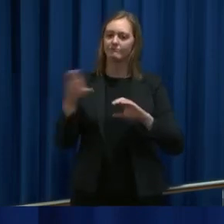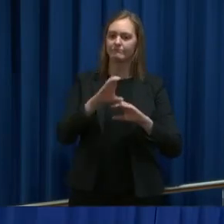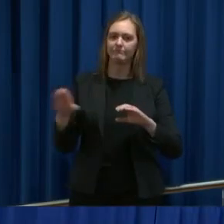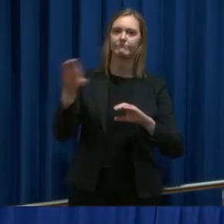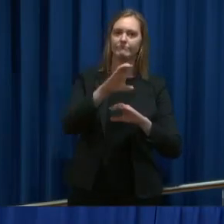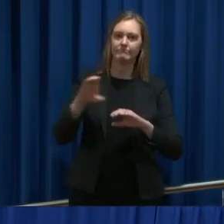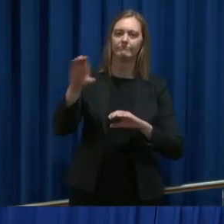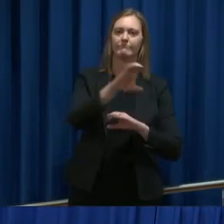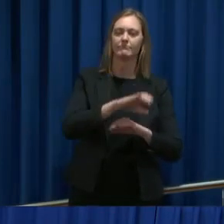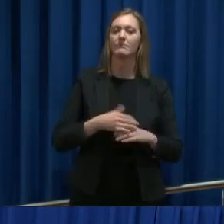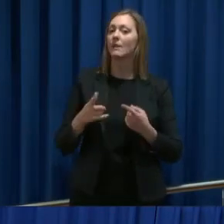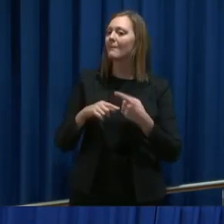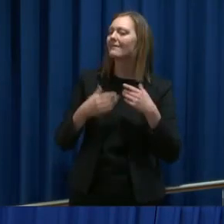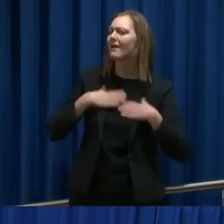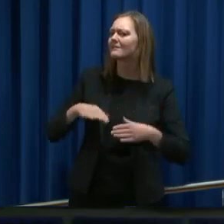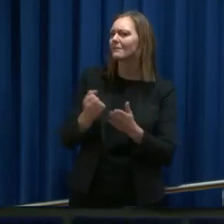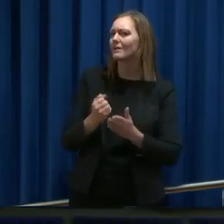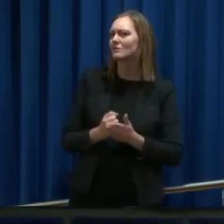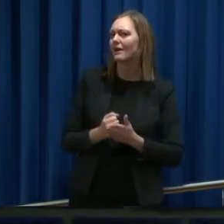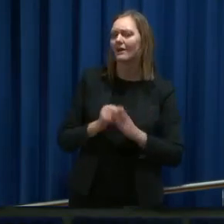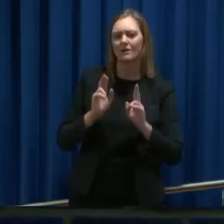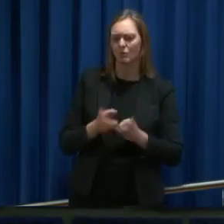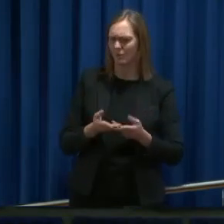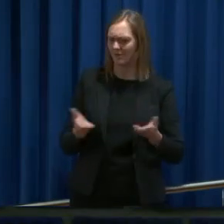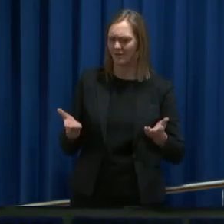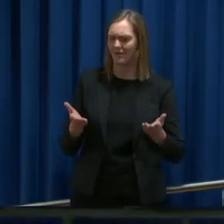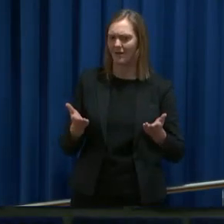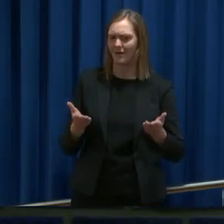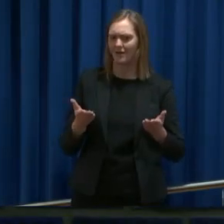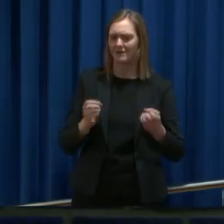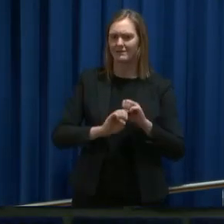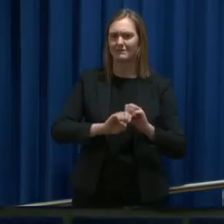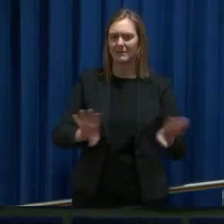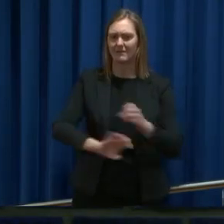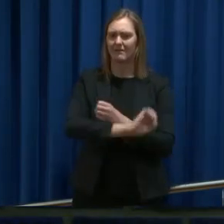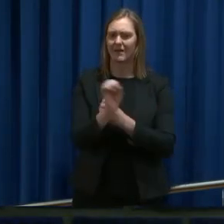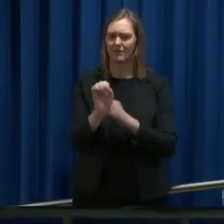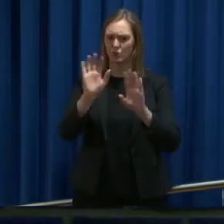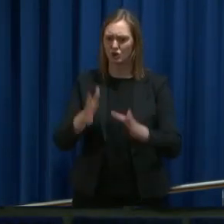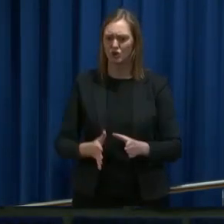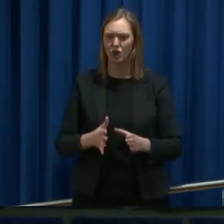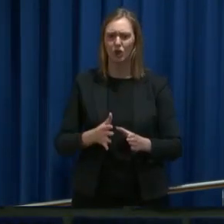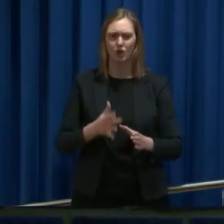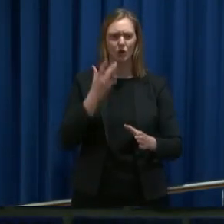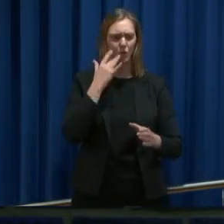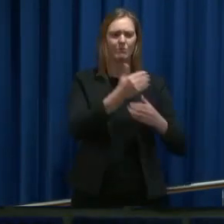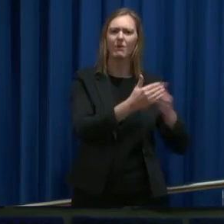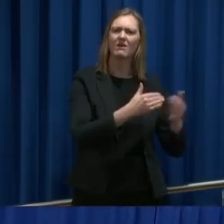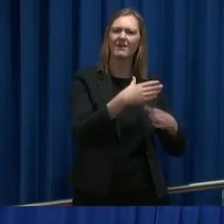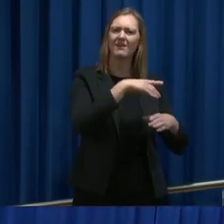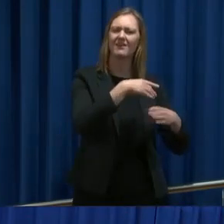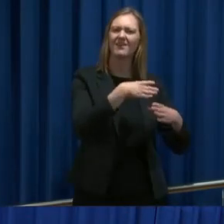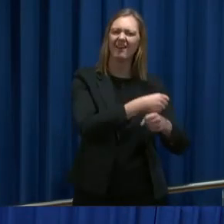Men skal det skje at helsepersonell ikke bruker smitteverneutstyr, for eksempel i en sånn situasjon med kreftepasienter?